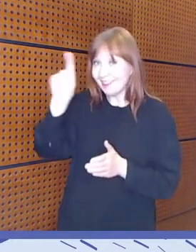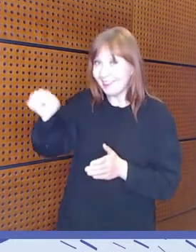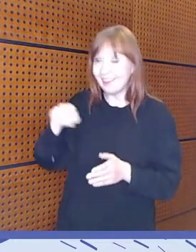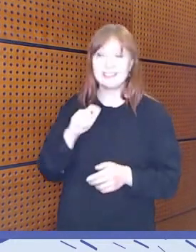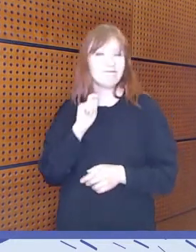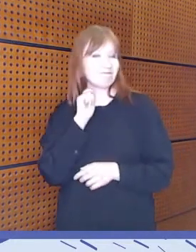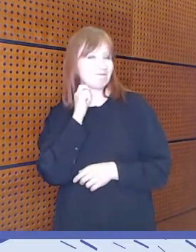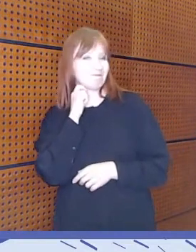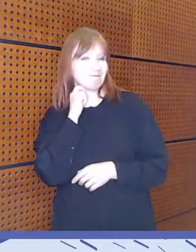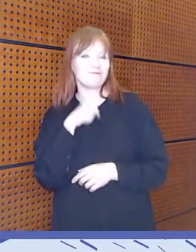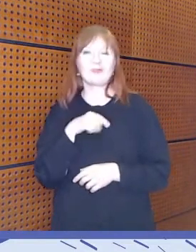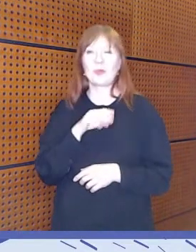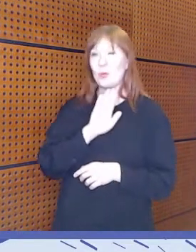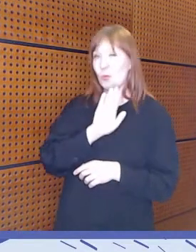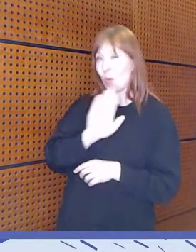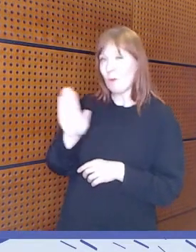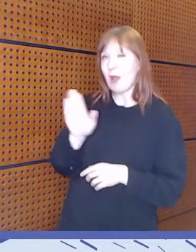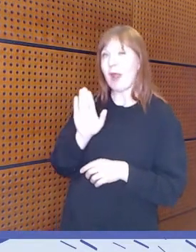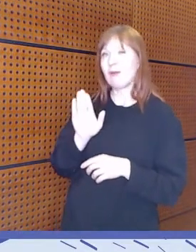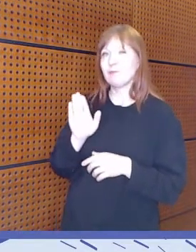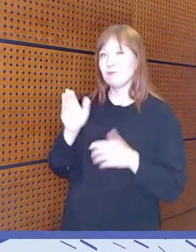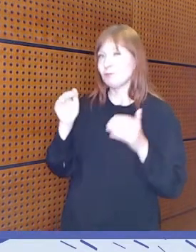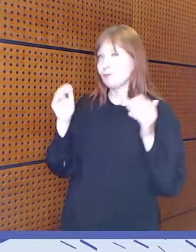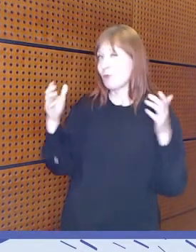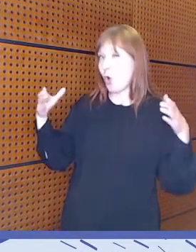organisaatio vaikka järjestää?